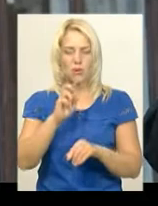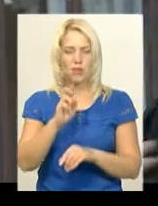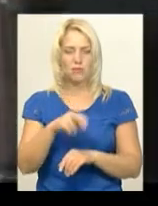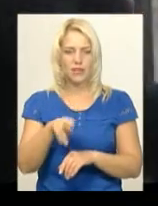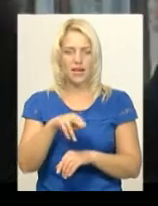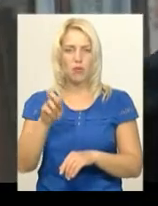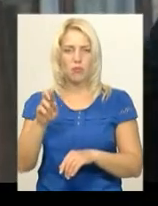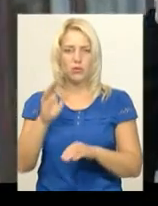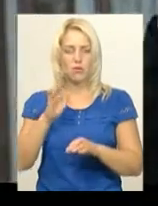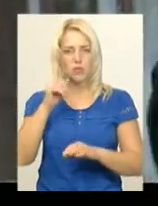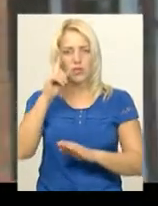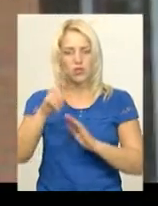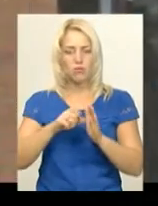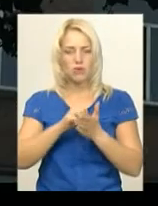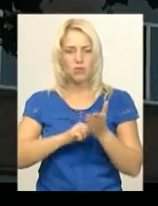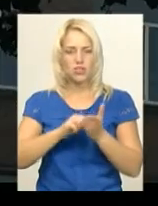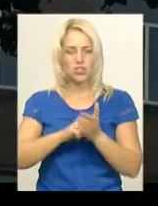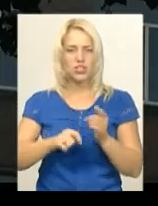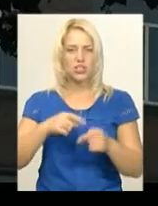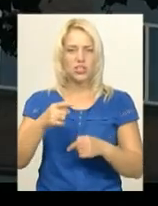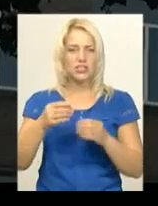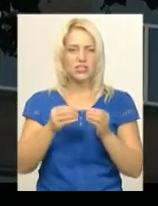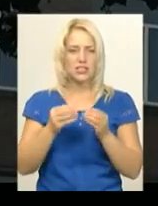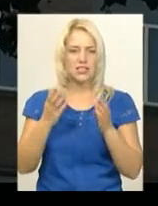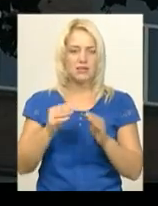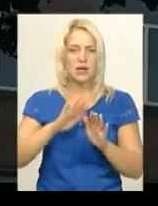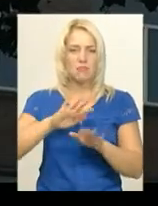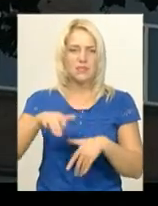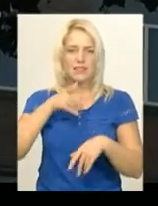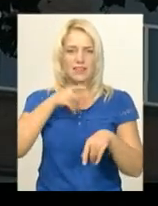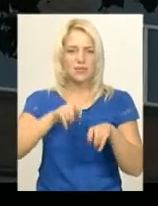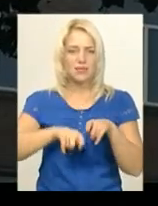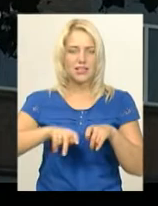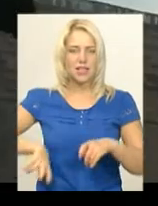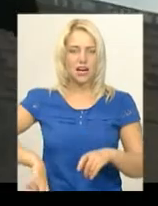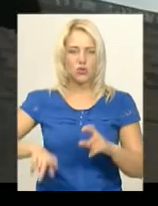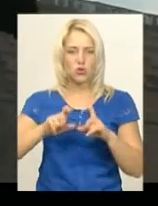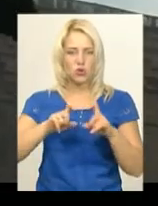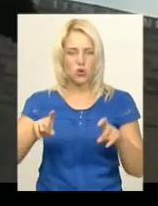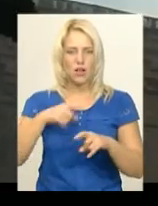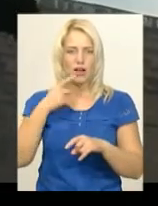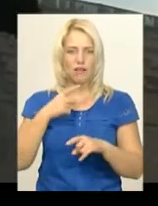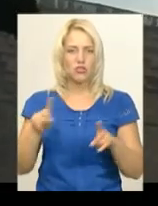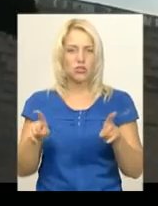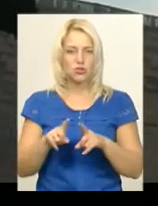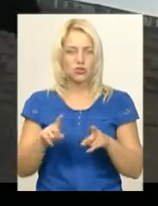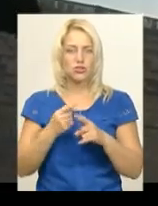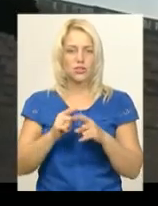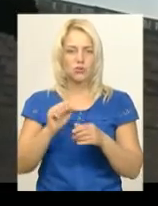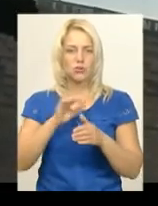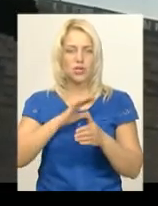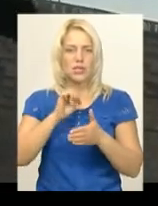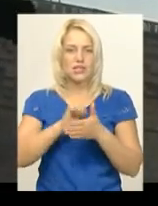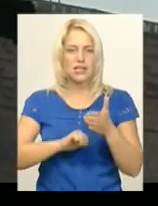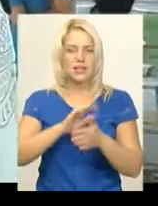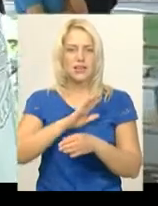причина пожежі буде відома через 10 днів, після результатів експертизи. Директорка школи Олена Броварська каже, загорітися могло через несправність